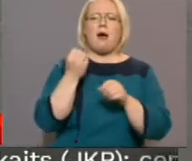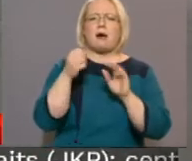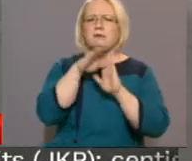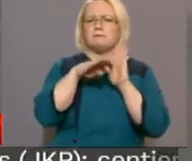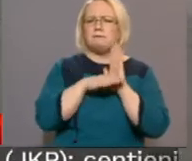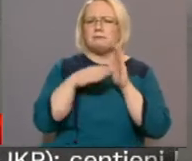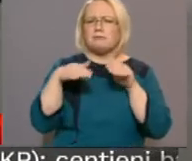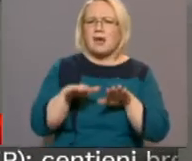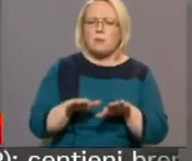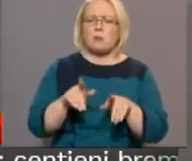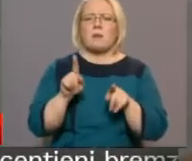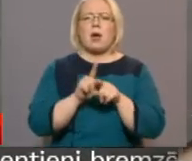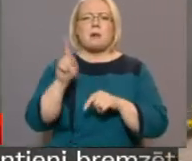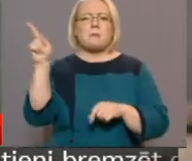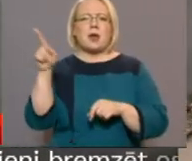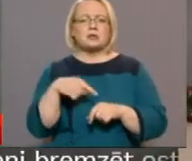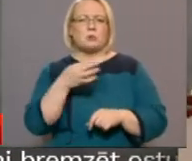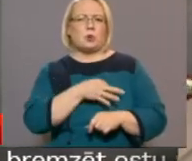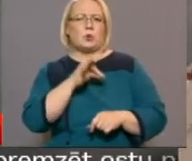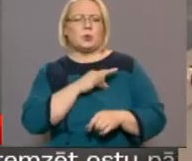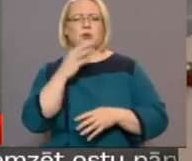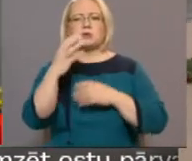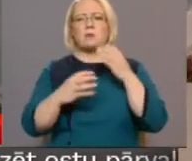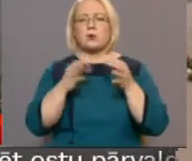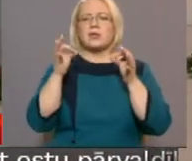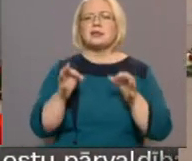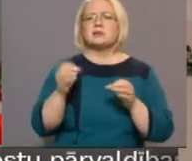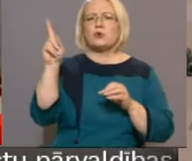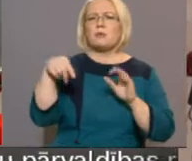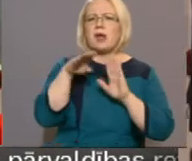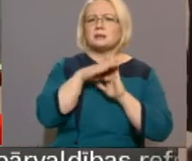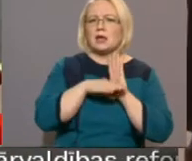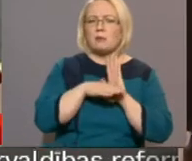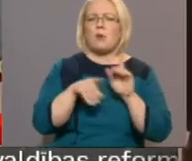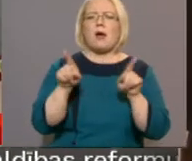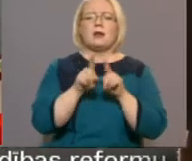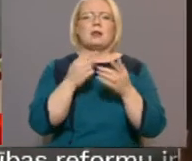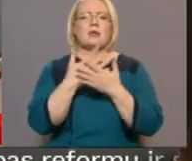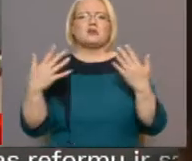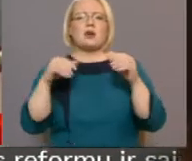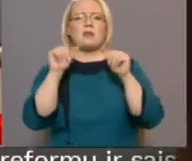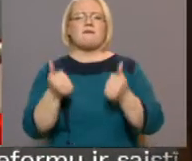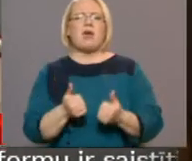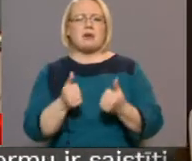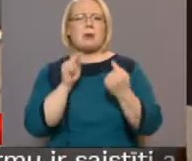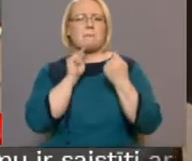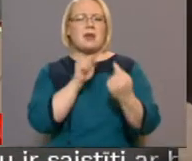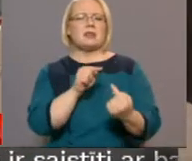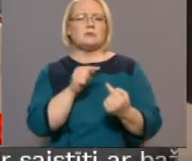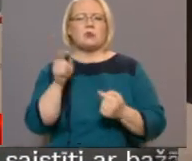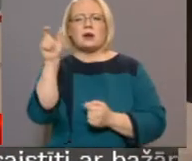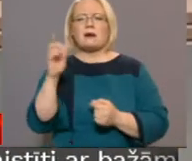prasību, juridisku, staptautisku, tiesisku prasību, gan ar dažādu veidu pretestību, ko cilvēki izrādīja